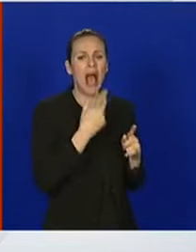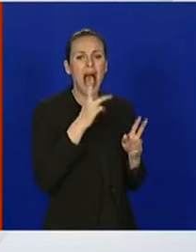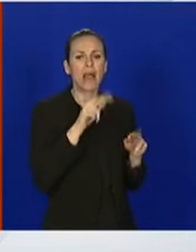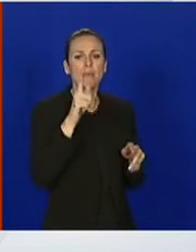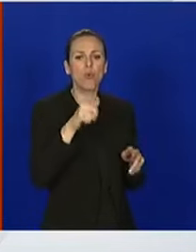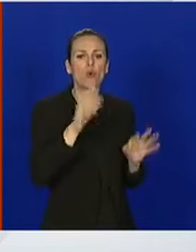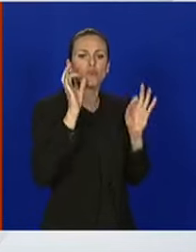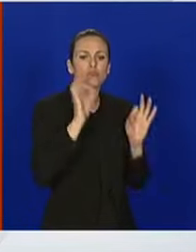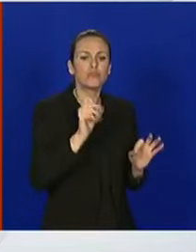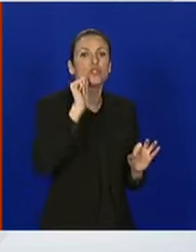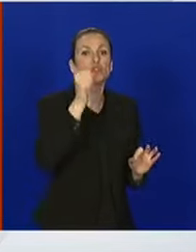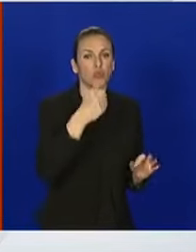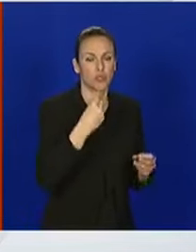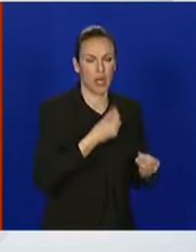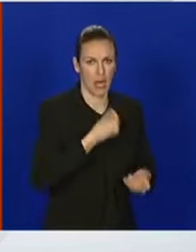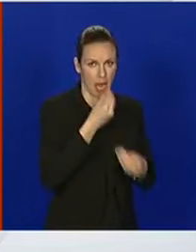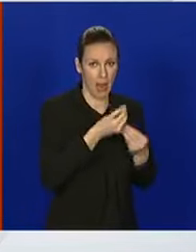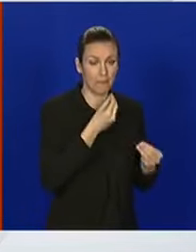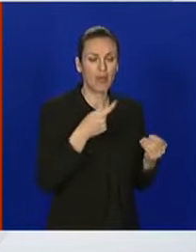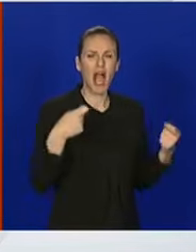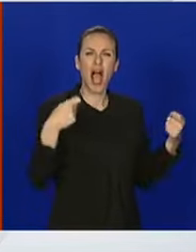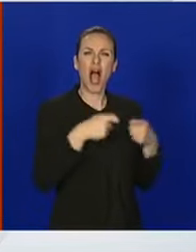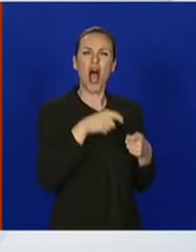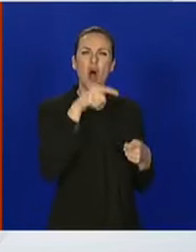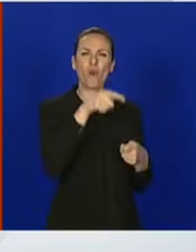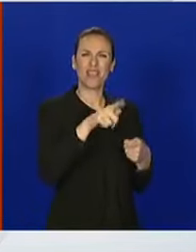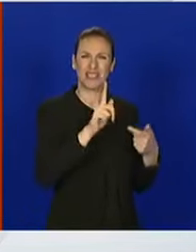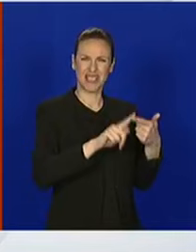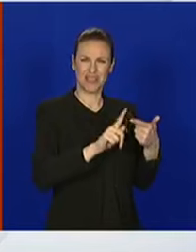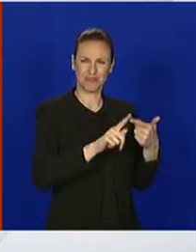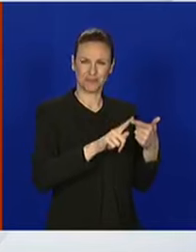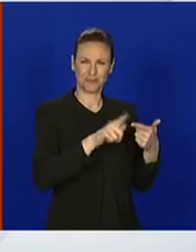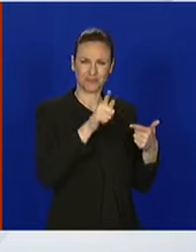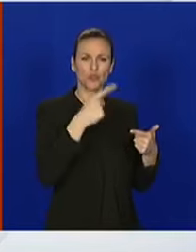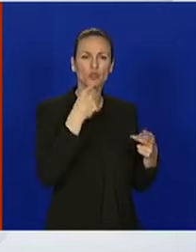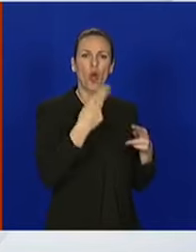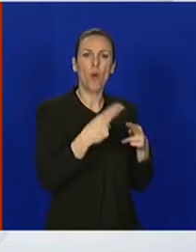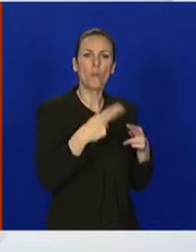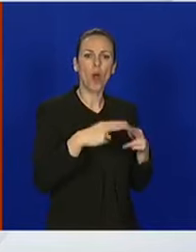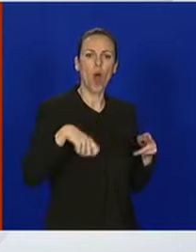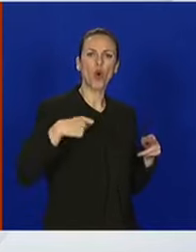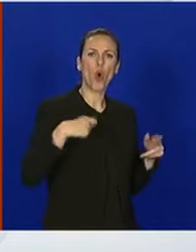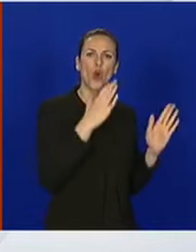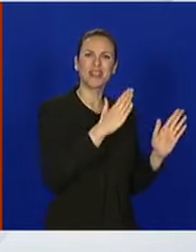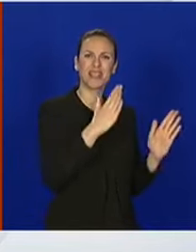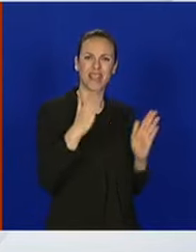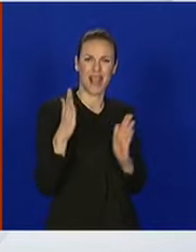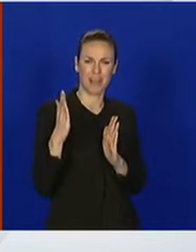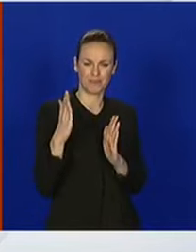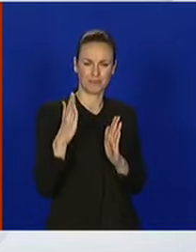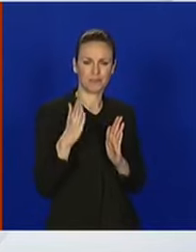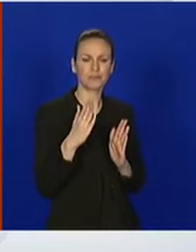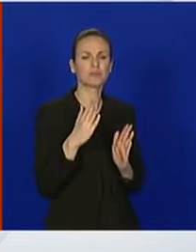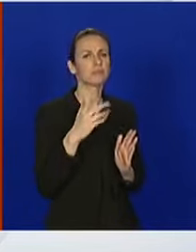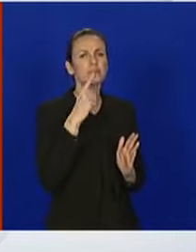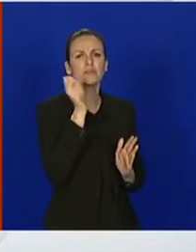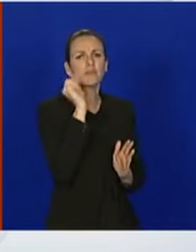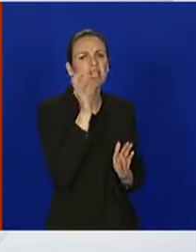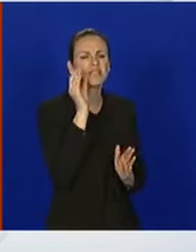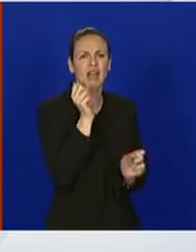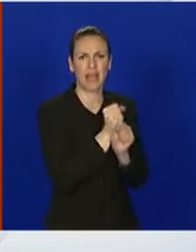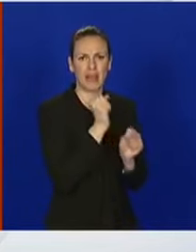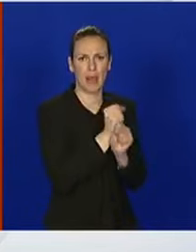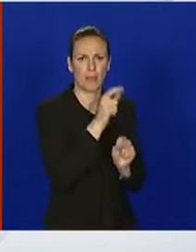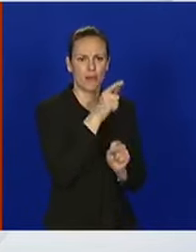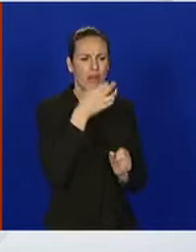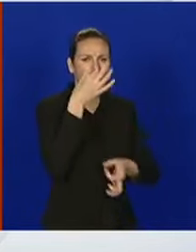precizno reći sutra. Što se tiče oboljelih podobi, dakle mi svaki dan radimo tu